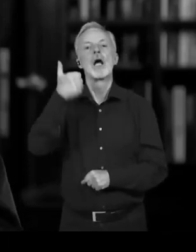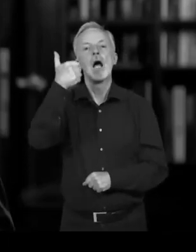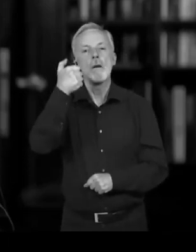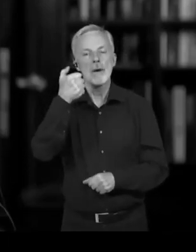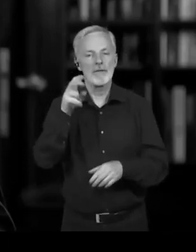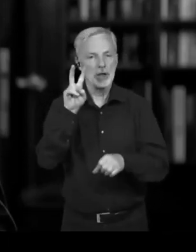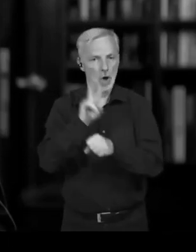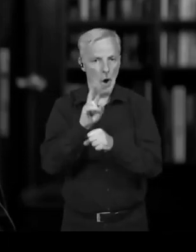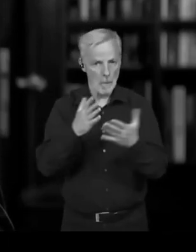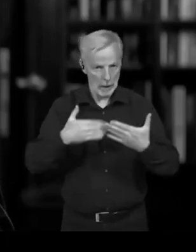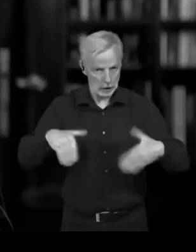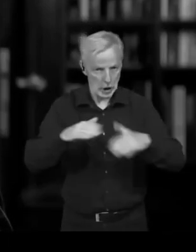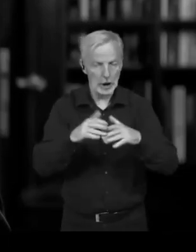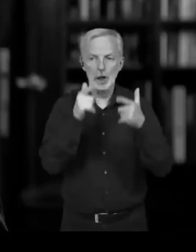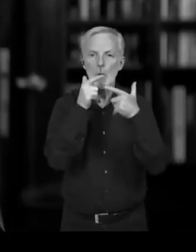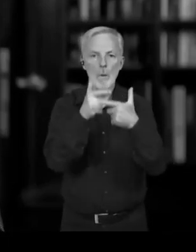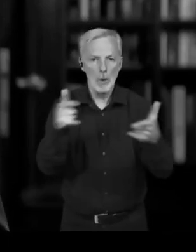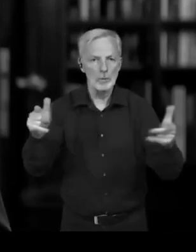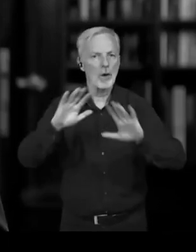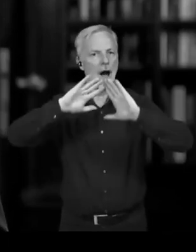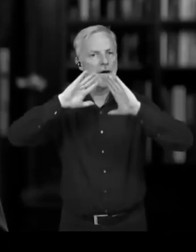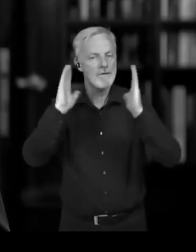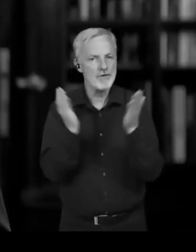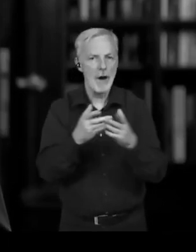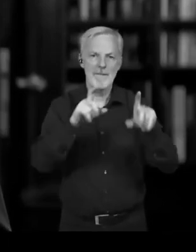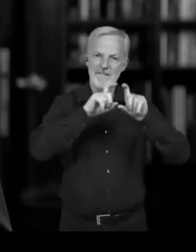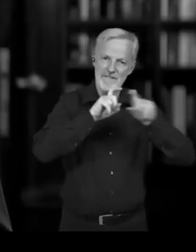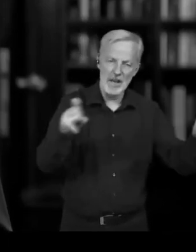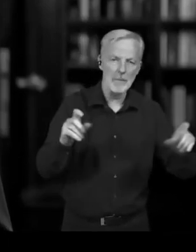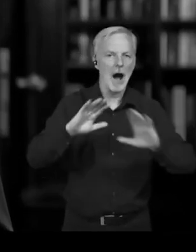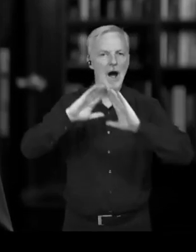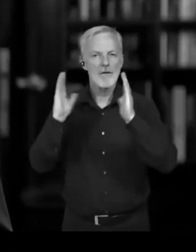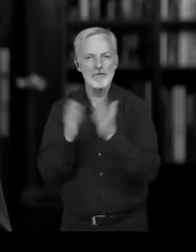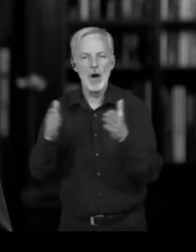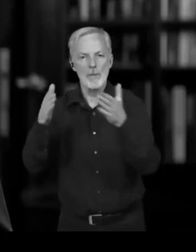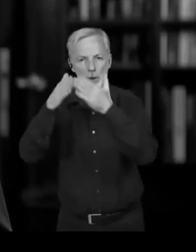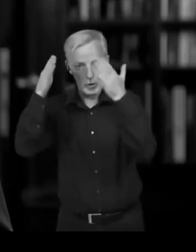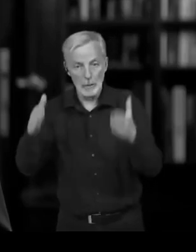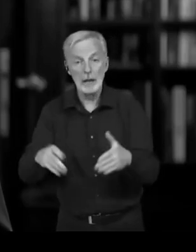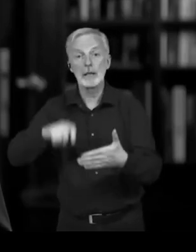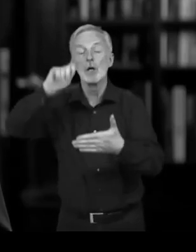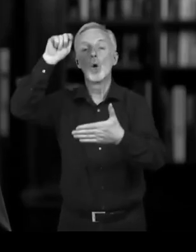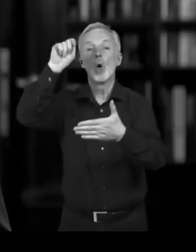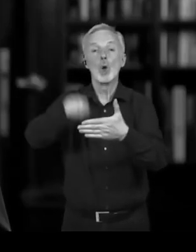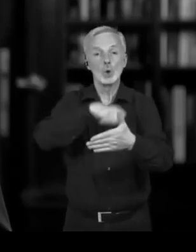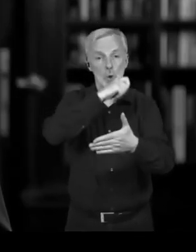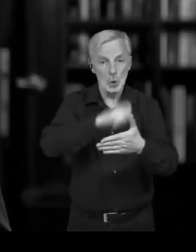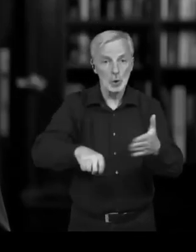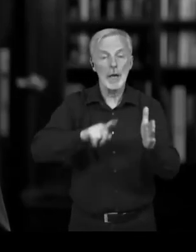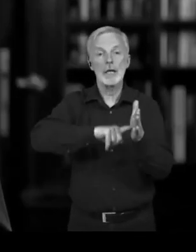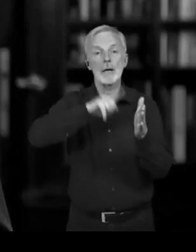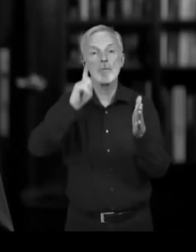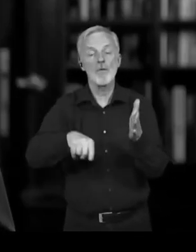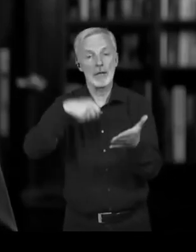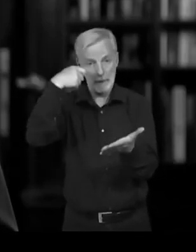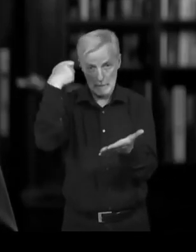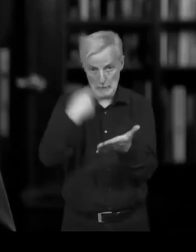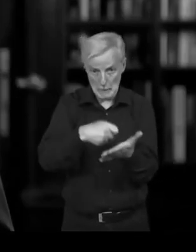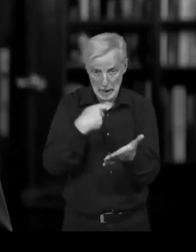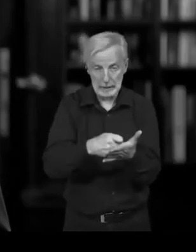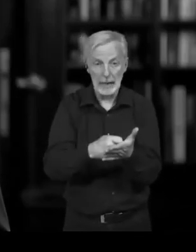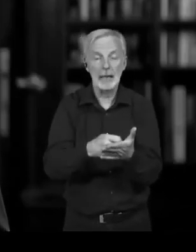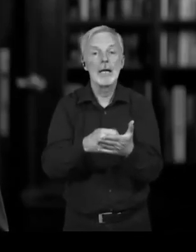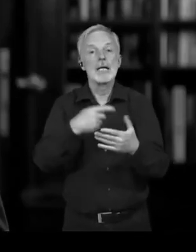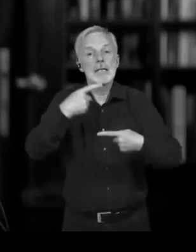říct vůbec neměl. No každopadní fialko jedi, řeknu asi jednoduše, ty a ta vaše vláda Pekarová a spol, vy jste se vůbec k